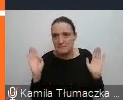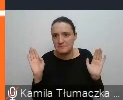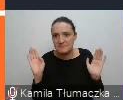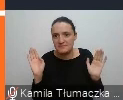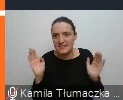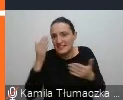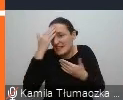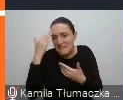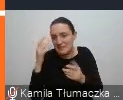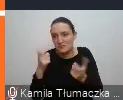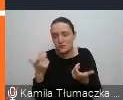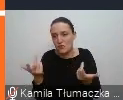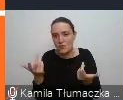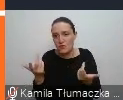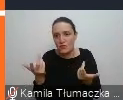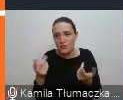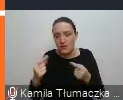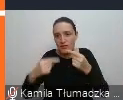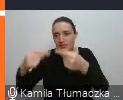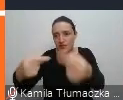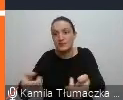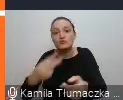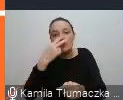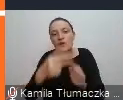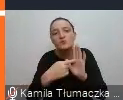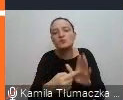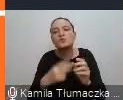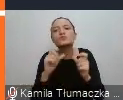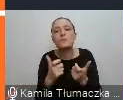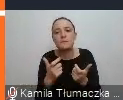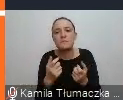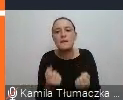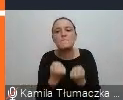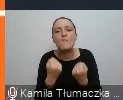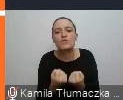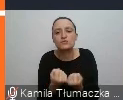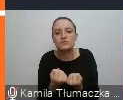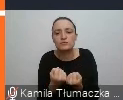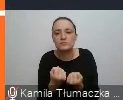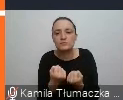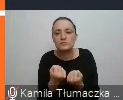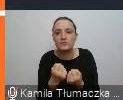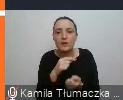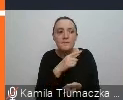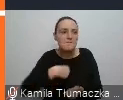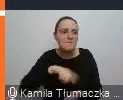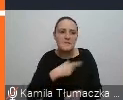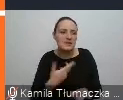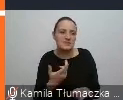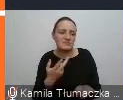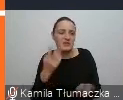więc nie wiem po prostu, co się z nimi wydarzyło, ale pokazuje to moc takiego zjawiska, że my się po prostu